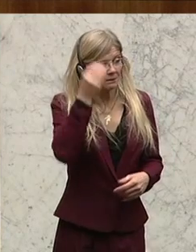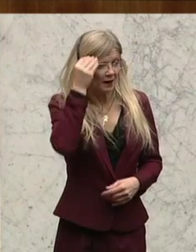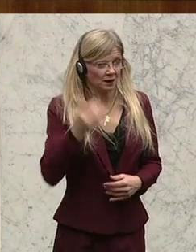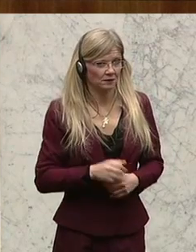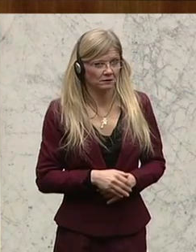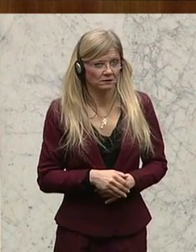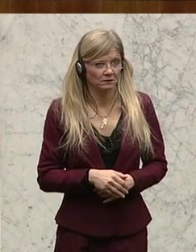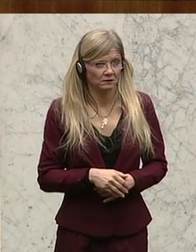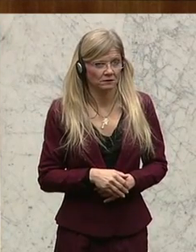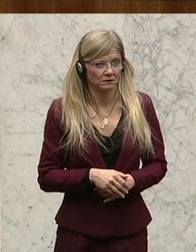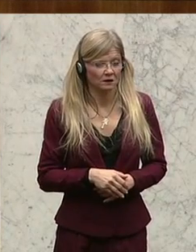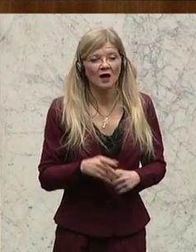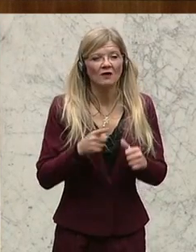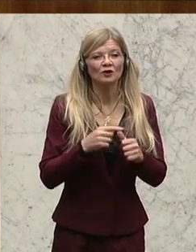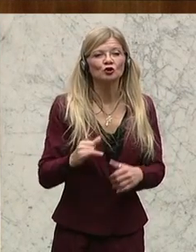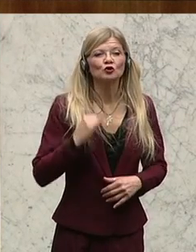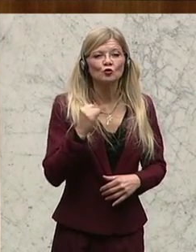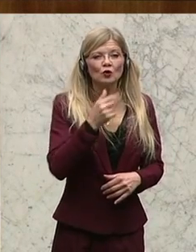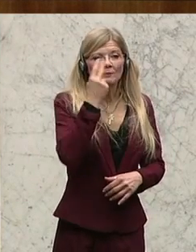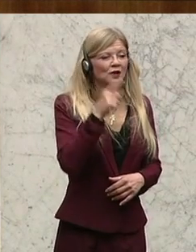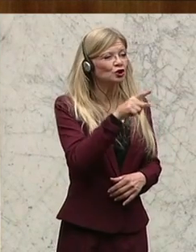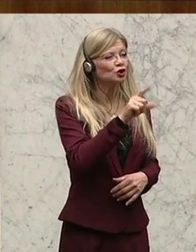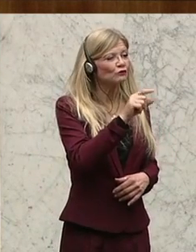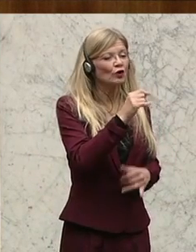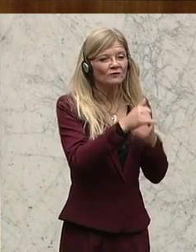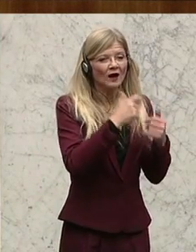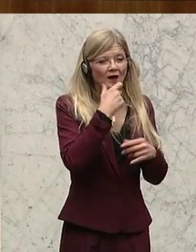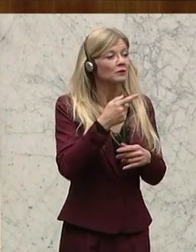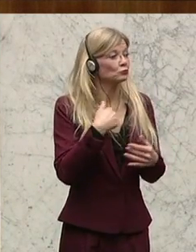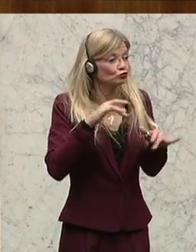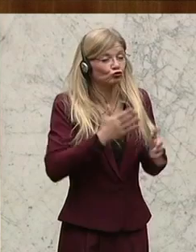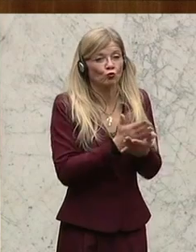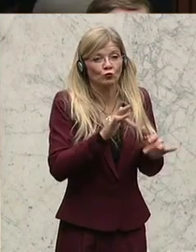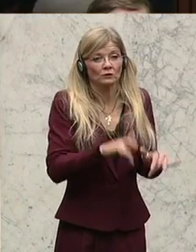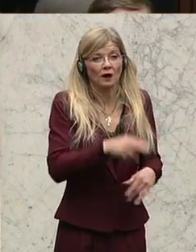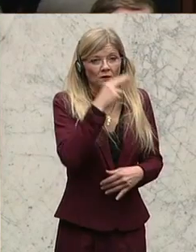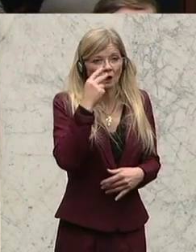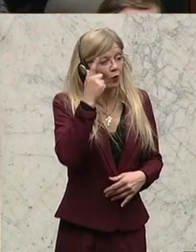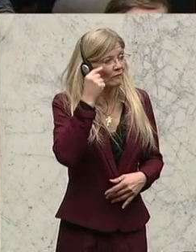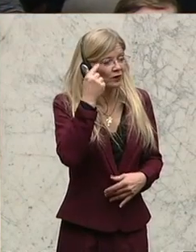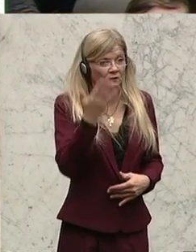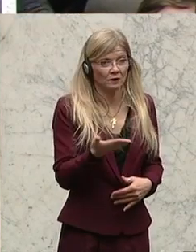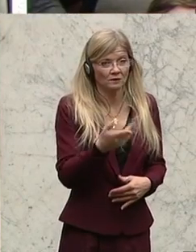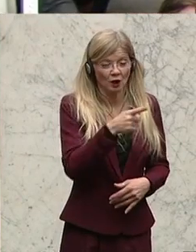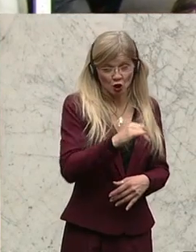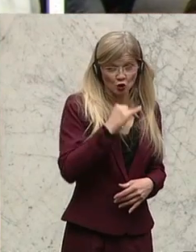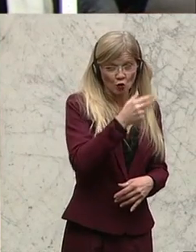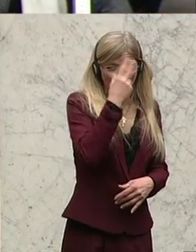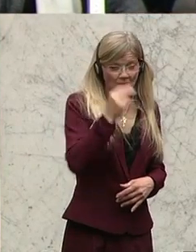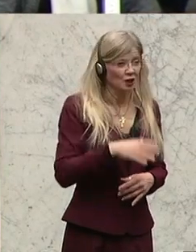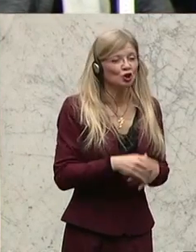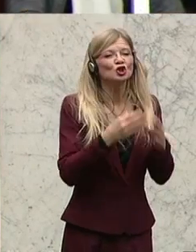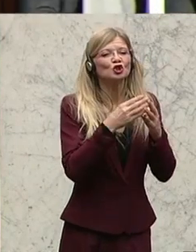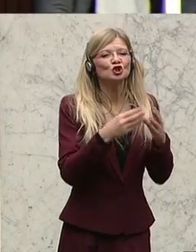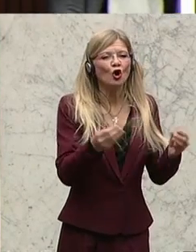Mensch, ein Zwölfjähriger, nachdem wir ja schon Terrorverdächtige mit zwölf Jahren haben, in der U-Bahn drin mit einer Softgun herumfuchteln